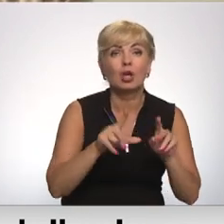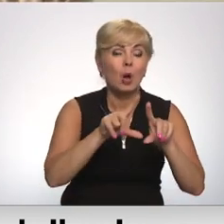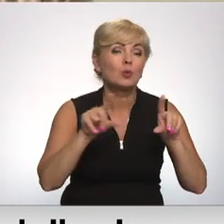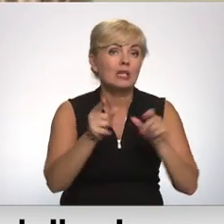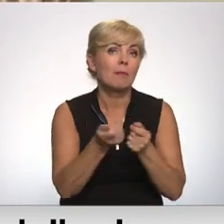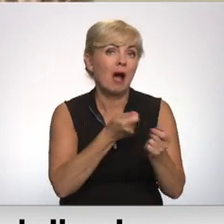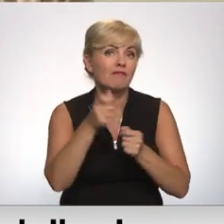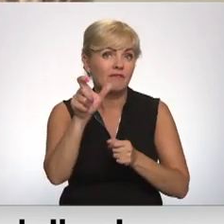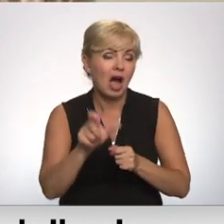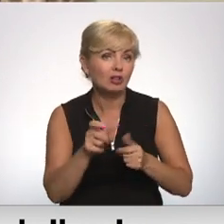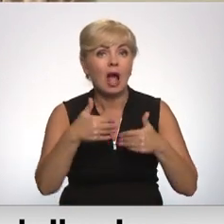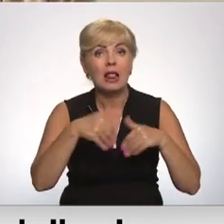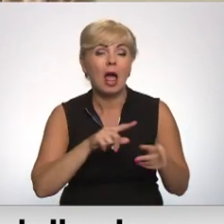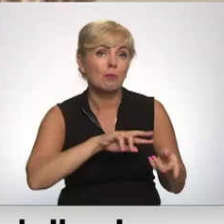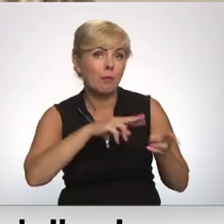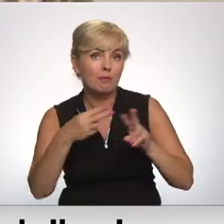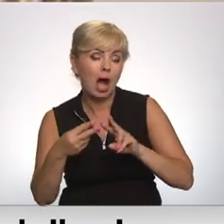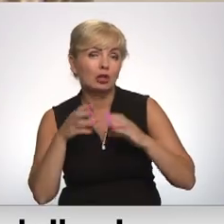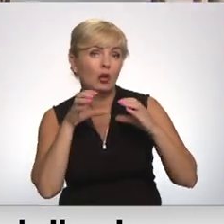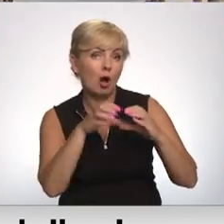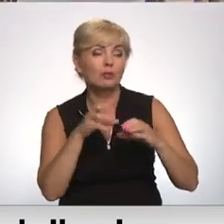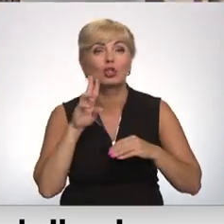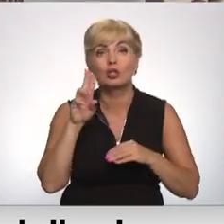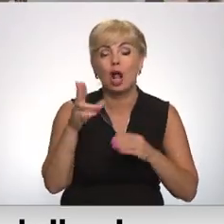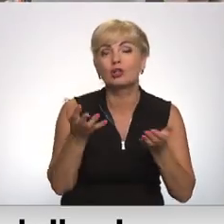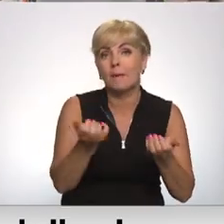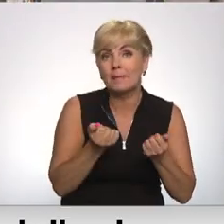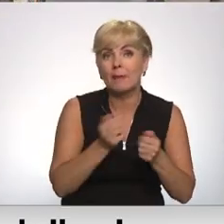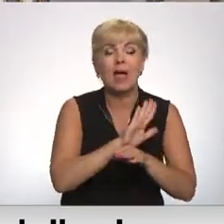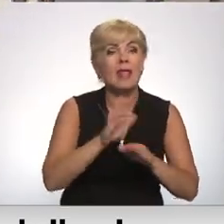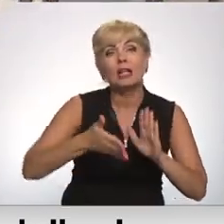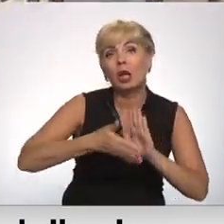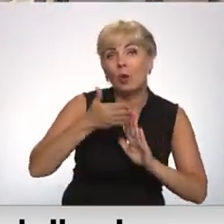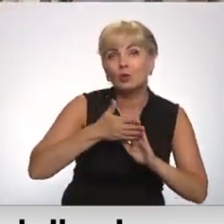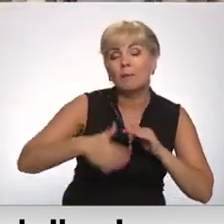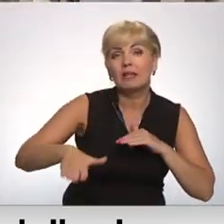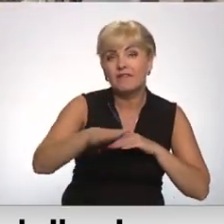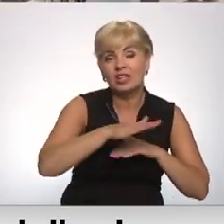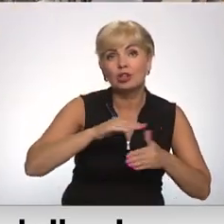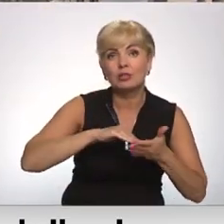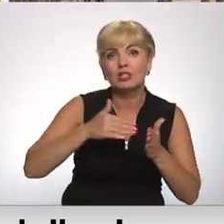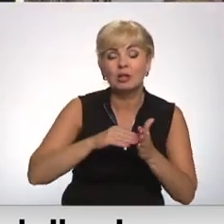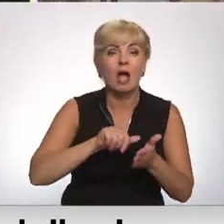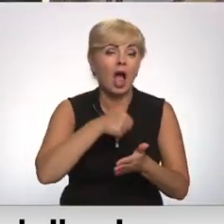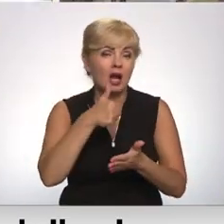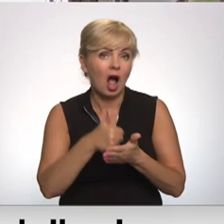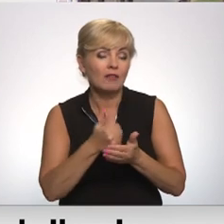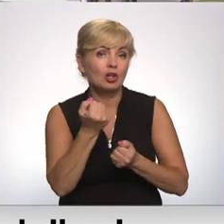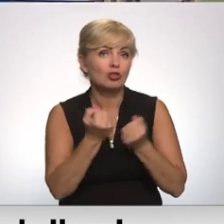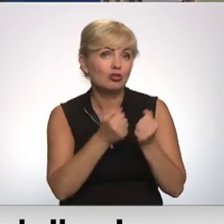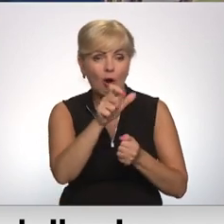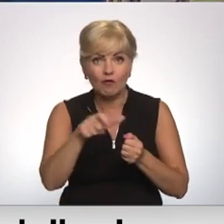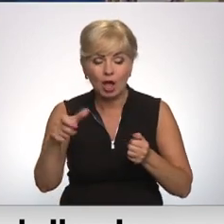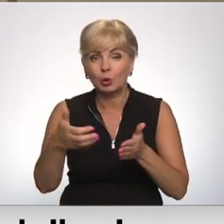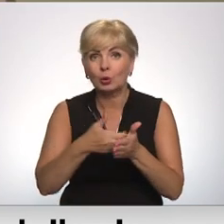valdītāji norādīja, ka lēmums pāriet no autobusiem uz troleibusiem pieņems, lai ne tikai uzlabot vidas situāciju. Taču galvenokārt šoferu trūkumu